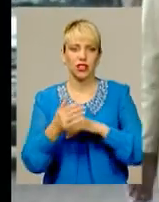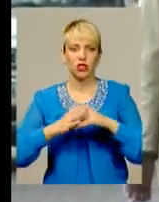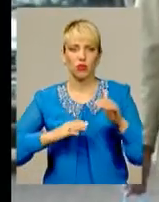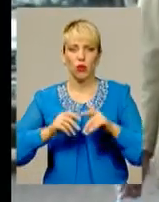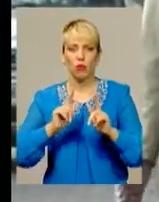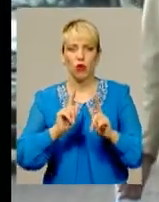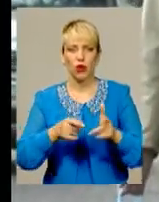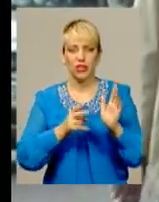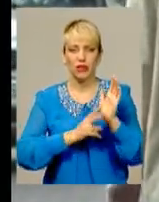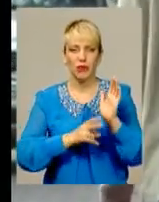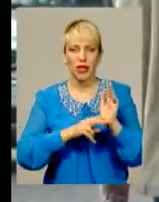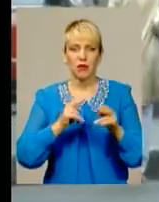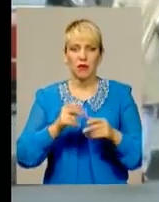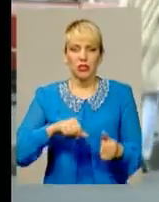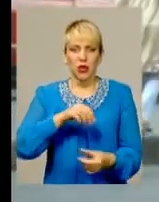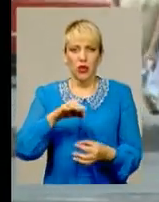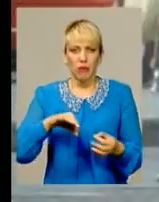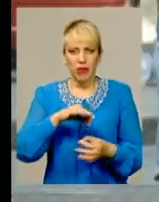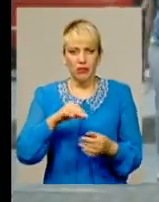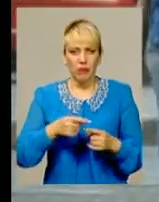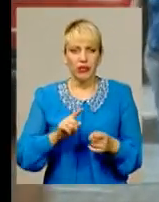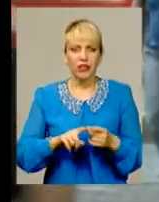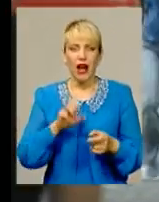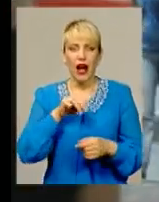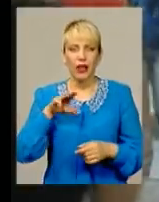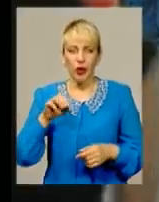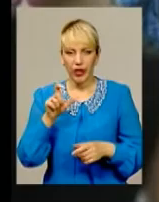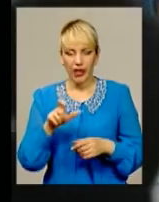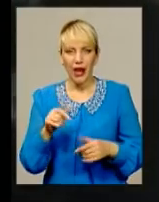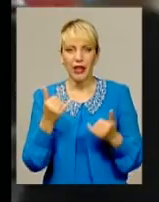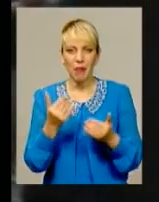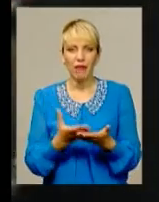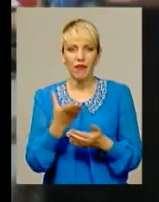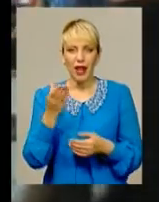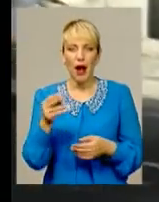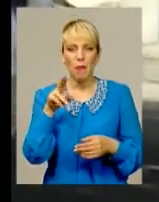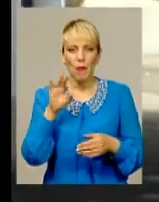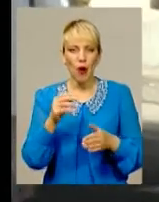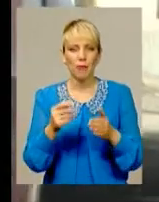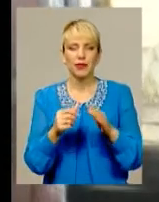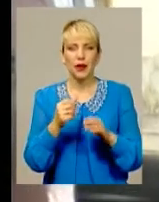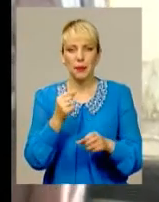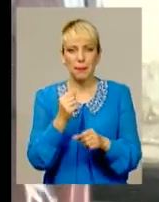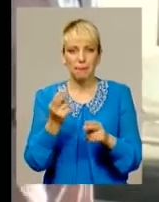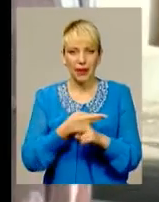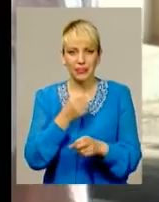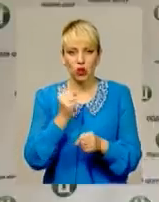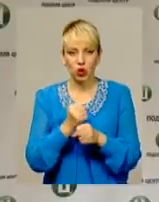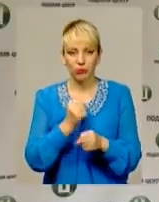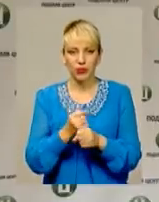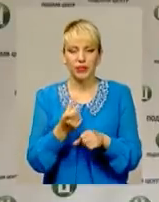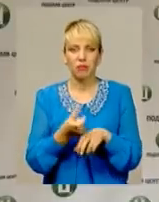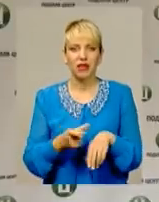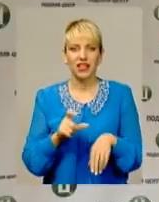безробітних хатовців краю. І це не дивно, адже теперішня виплата по безробіттю перевищує пропоновані суми заробітків.